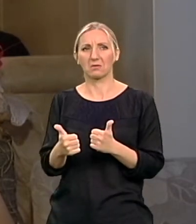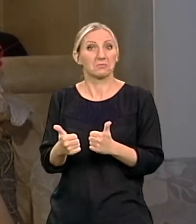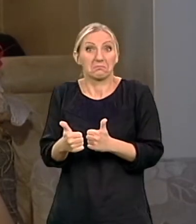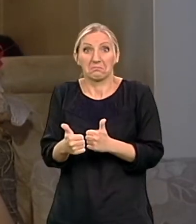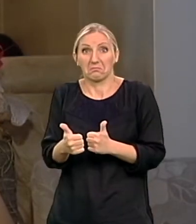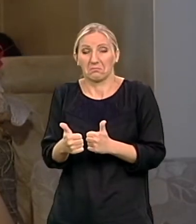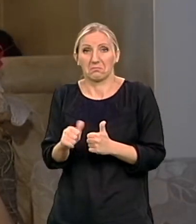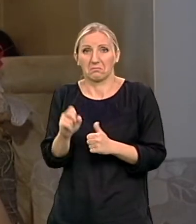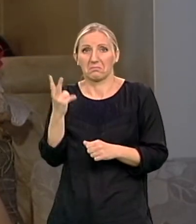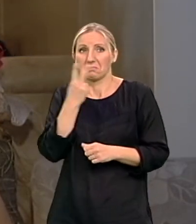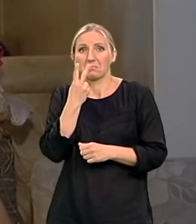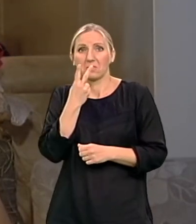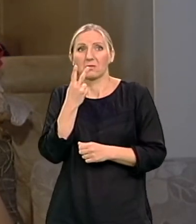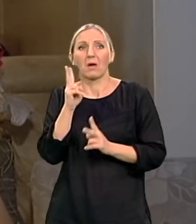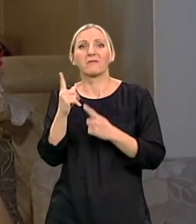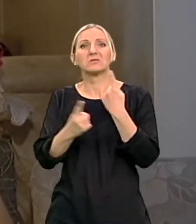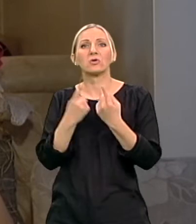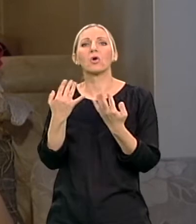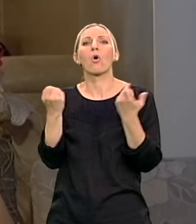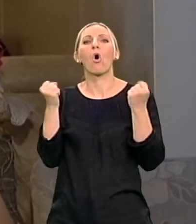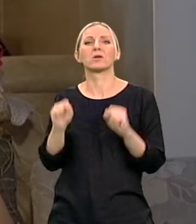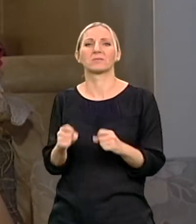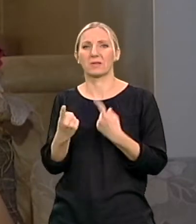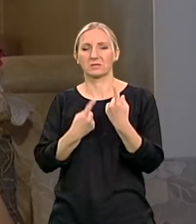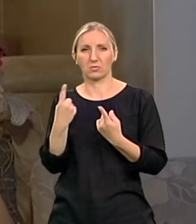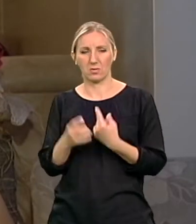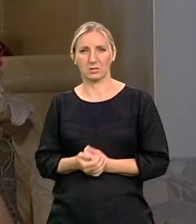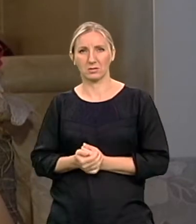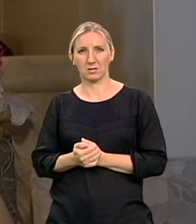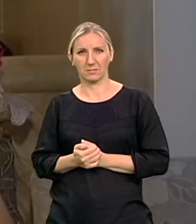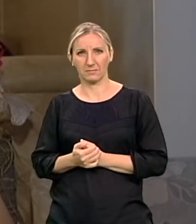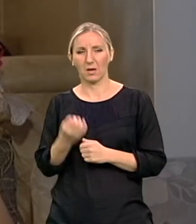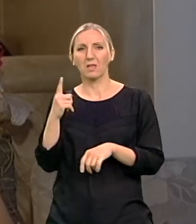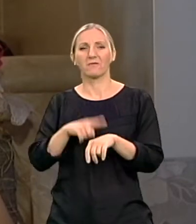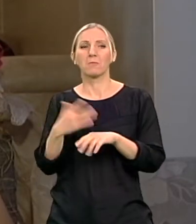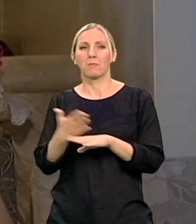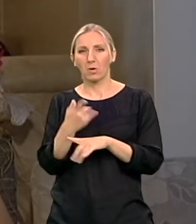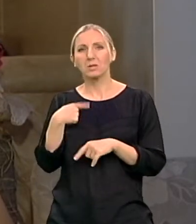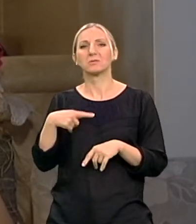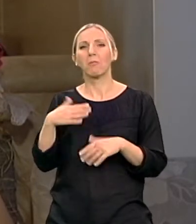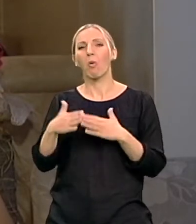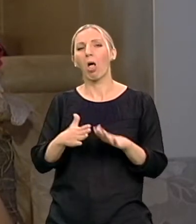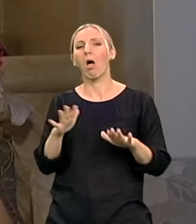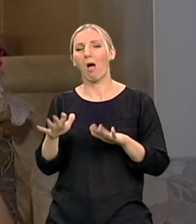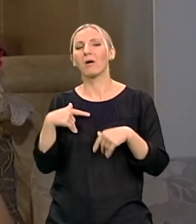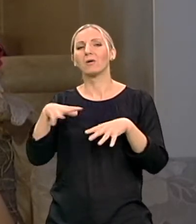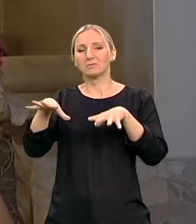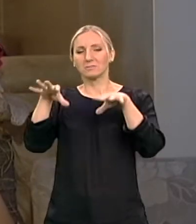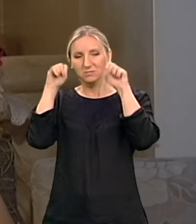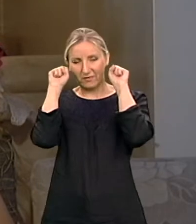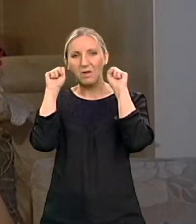kako ta situacija koliko je ozbiljno. I onda tako ako vremen prolazi i vi stvari shvatate da je to u stvari nešto